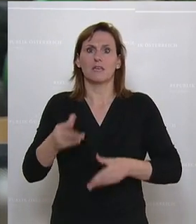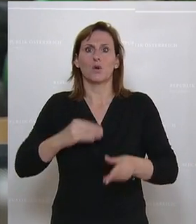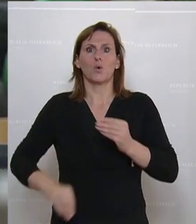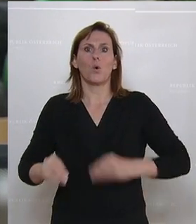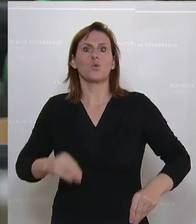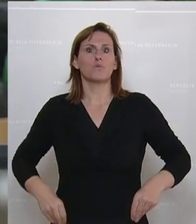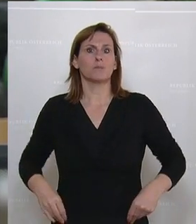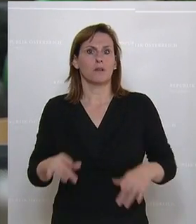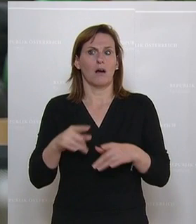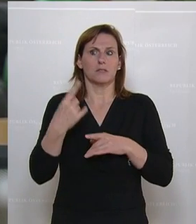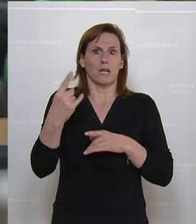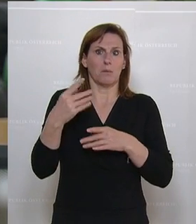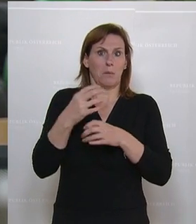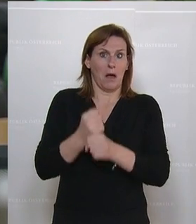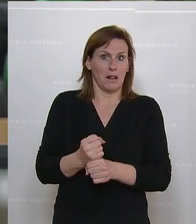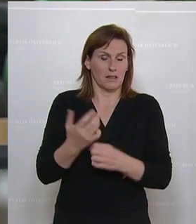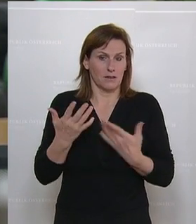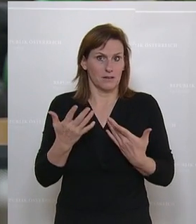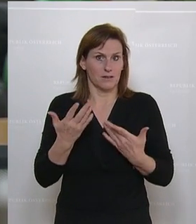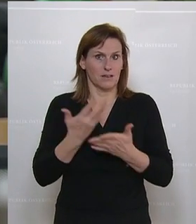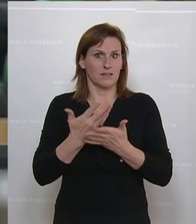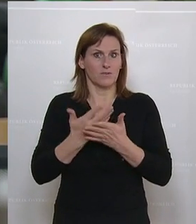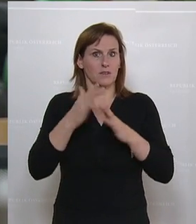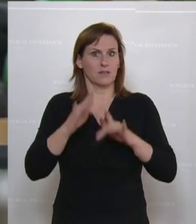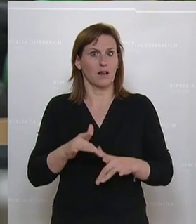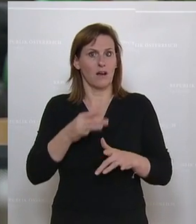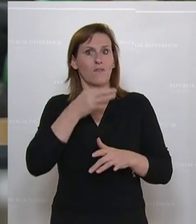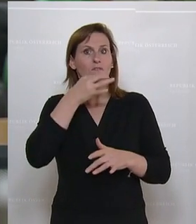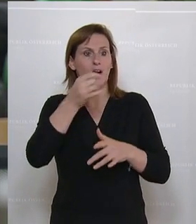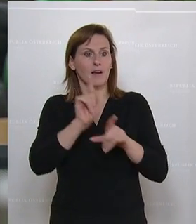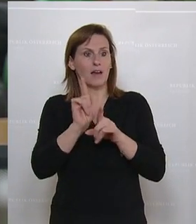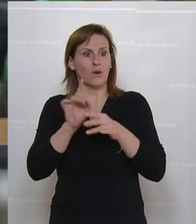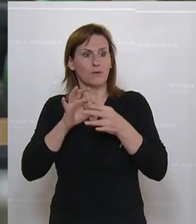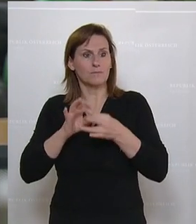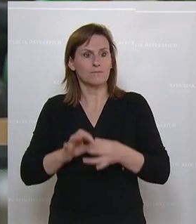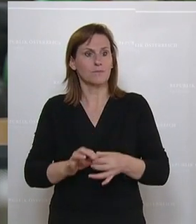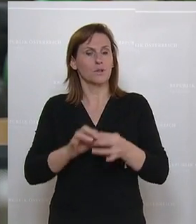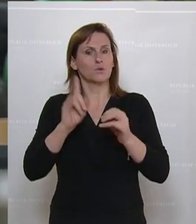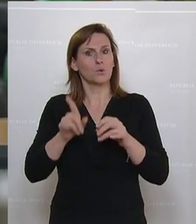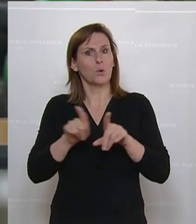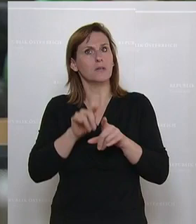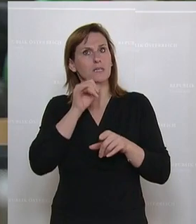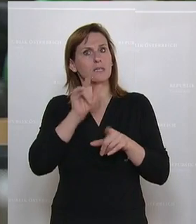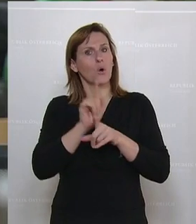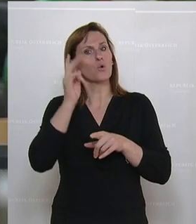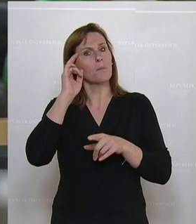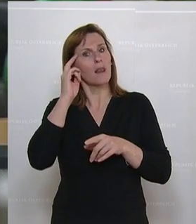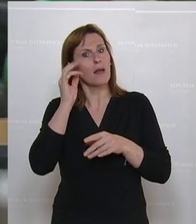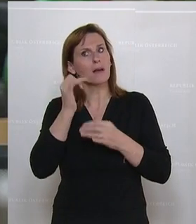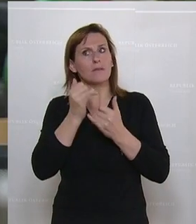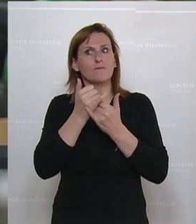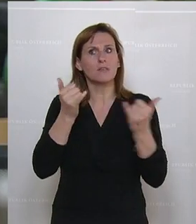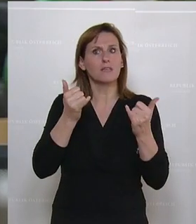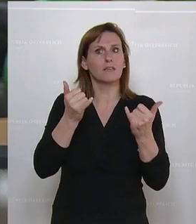landen? Das wäre eine Frage, die ich an sich hätte. Und vor allem sollten wir nicht auch in diesem Zusammenhang davon ausgehen, dass wir uns auch anschauen müssen,